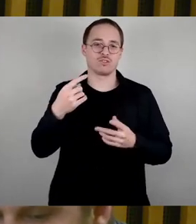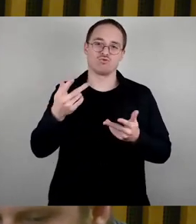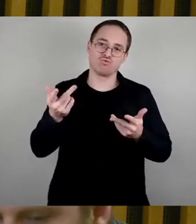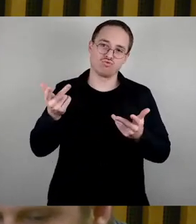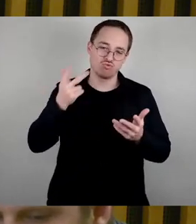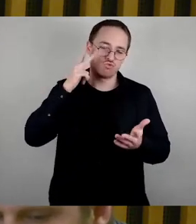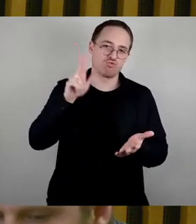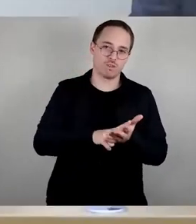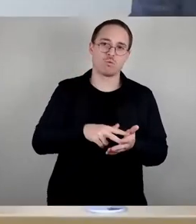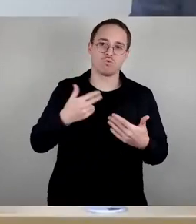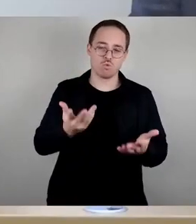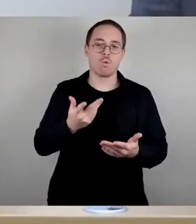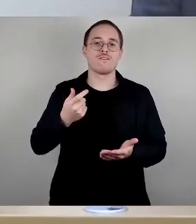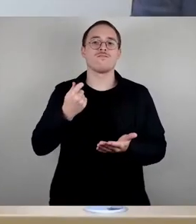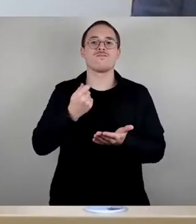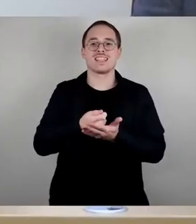Okay,